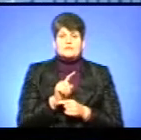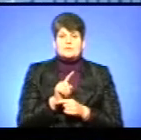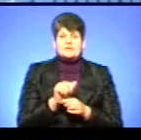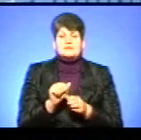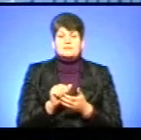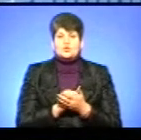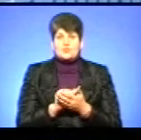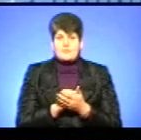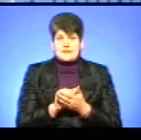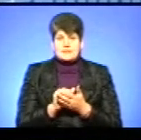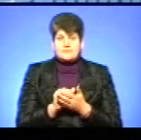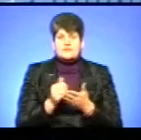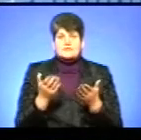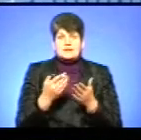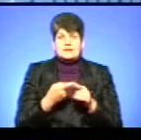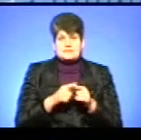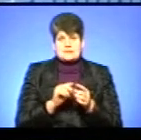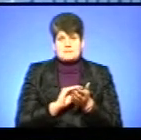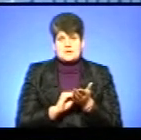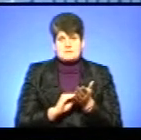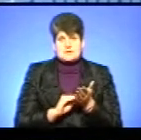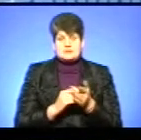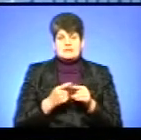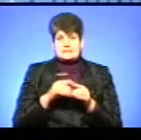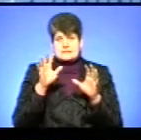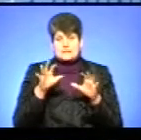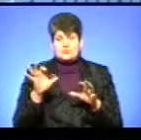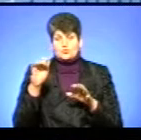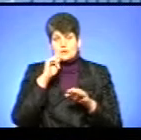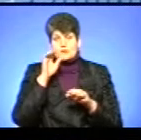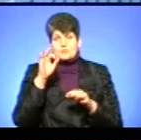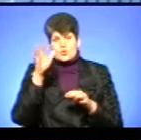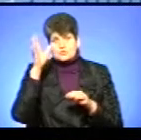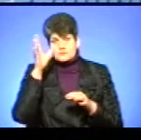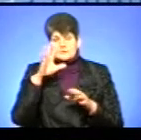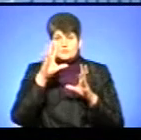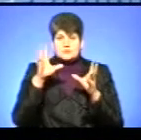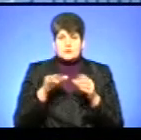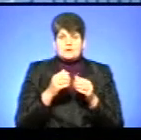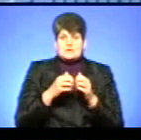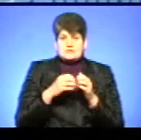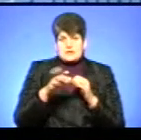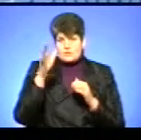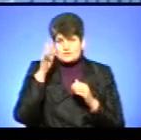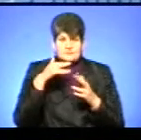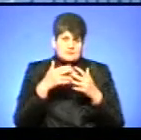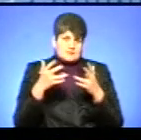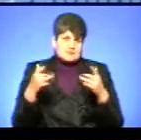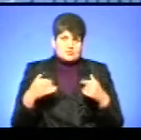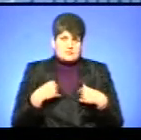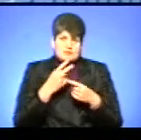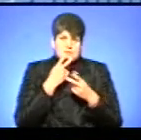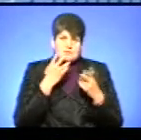документам, в яких це передбачено. Це і закон України про освіту, і закон України про загальну середню освіту. Так що ми не